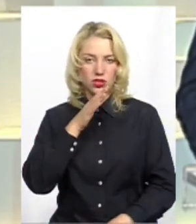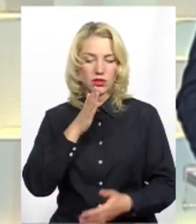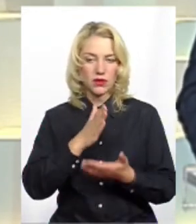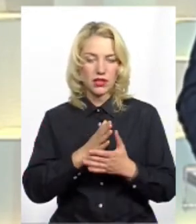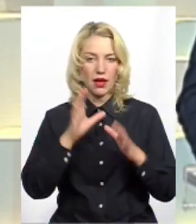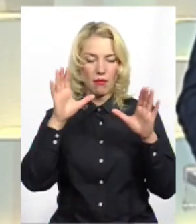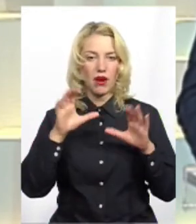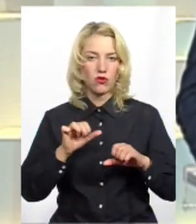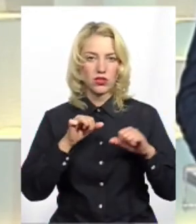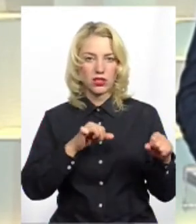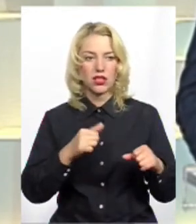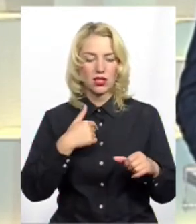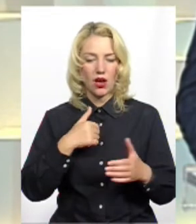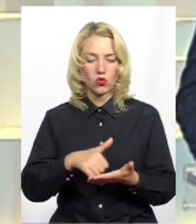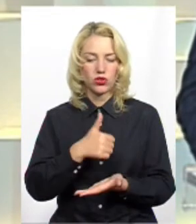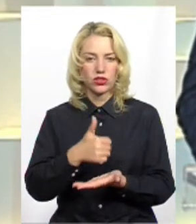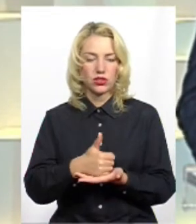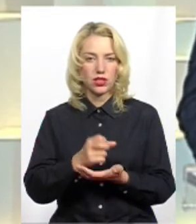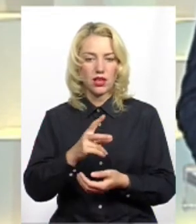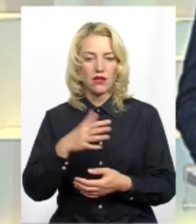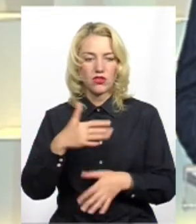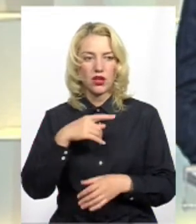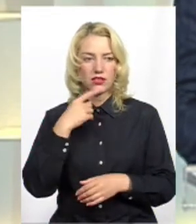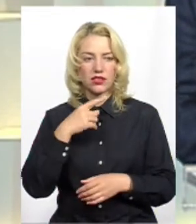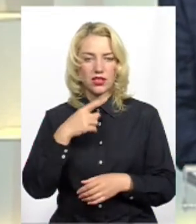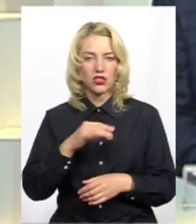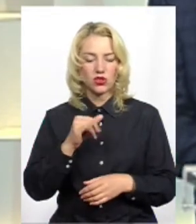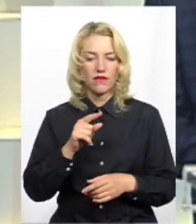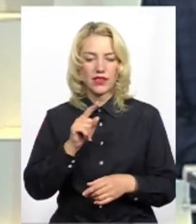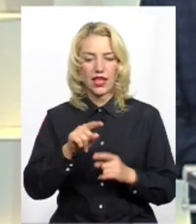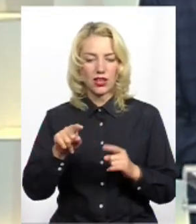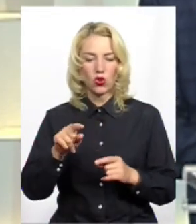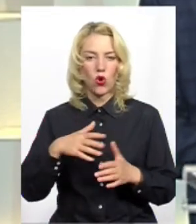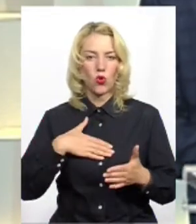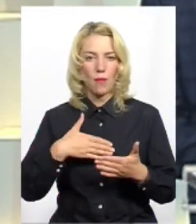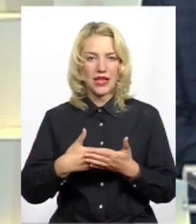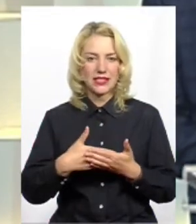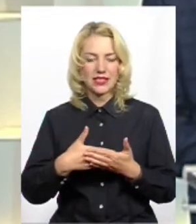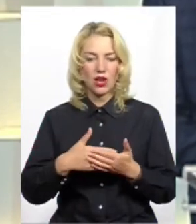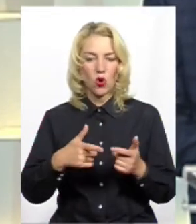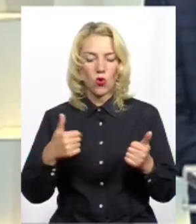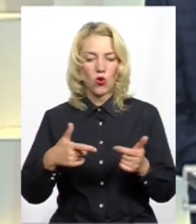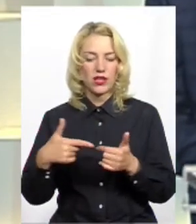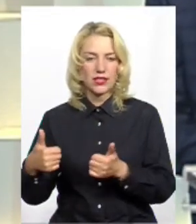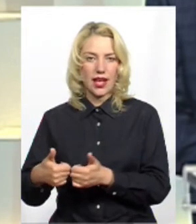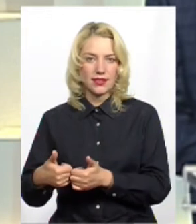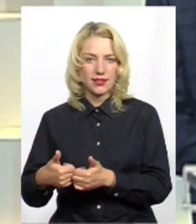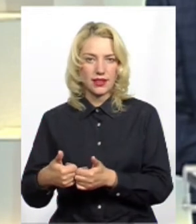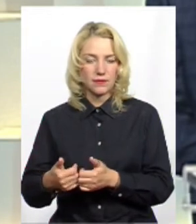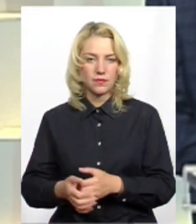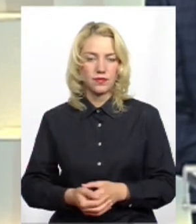правозахисником, я очільник, як вже було зазначено, декількох громадських організацій.